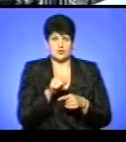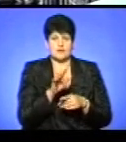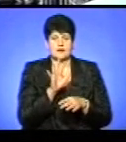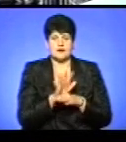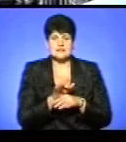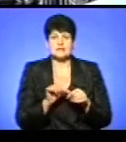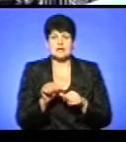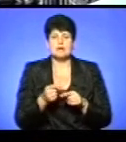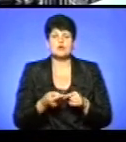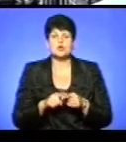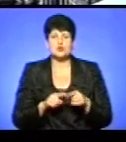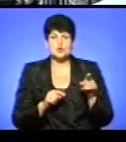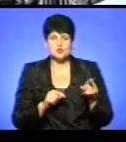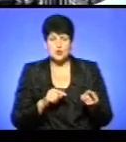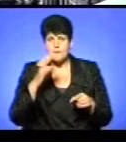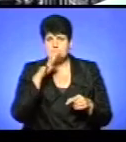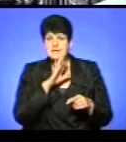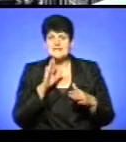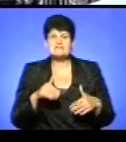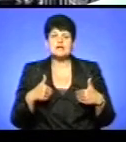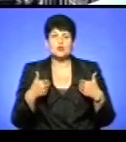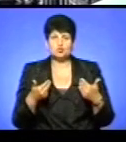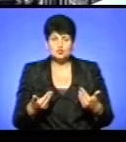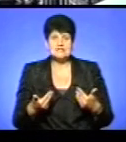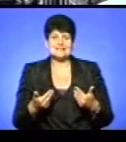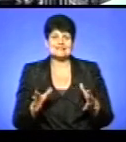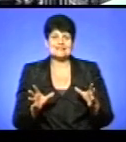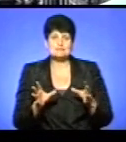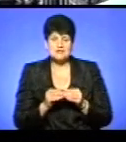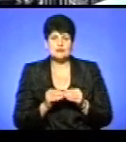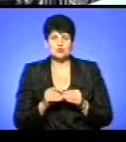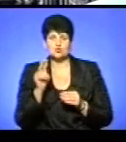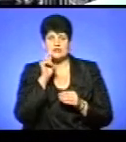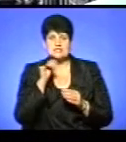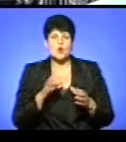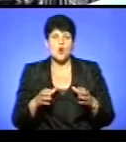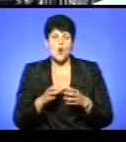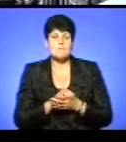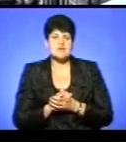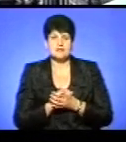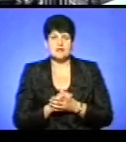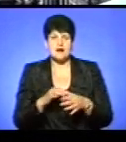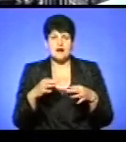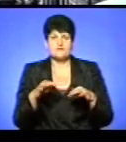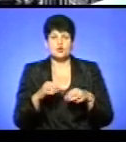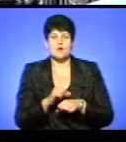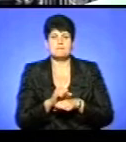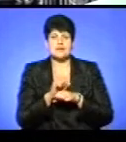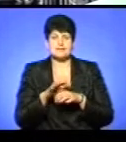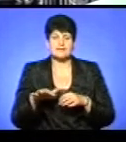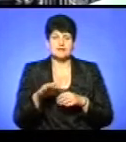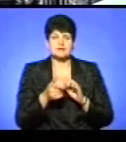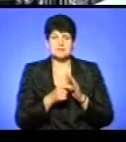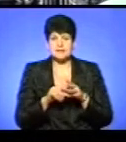Крім того, батьки звернулися спільно з Українським об'єднанням «Автомайдан» в кабінет міністрів. Думаю,